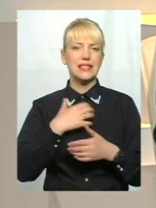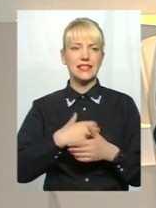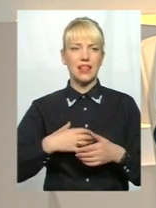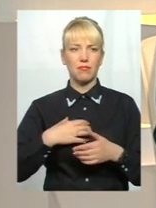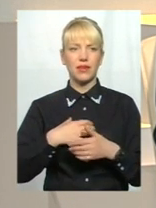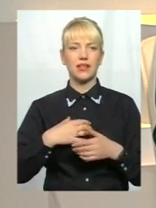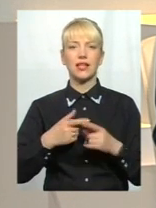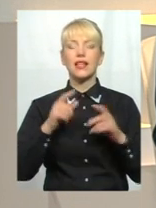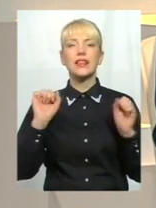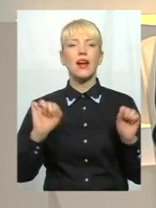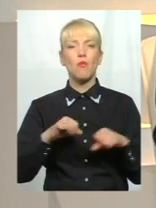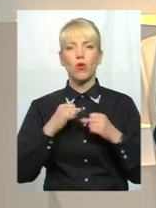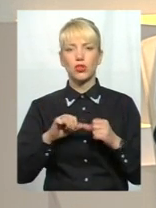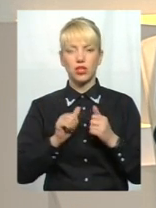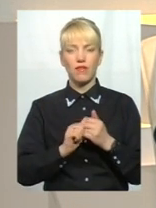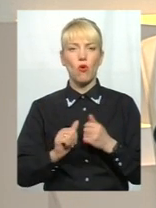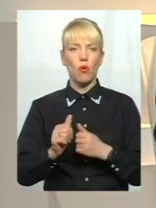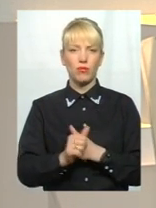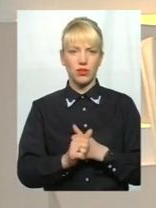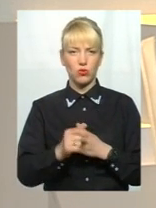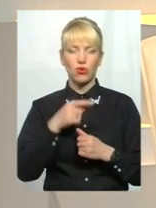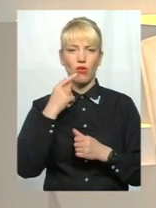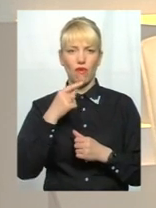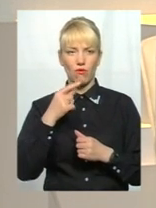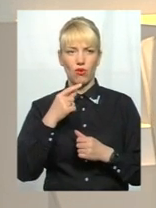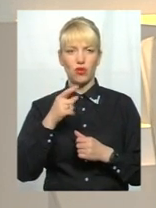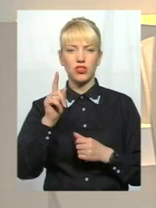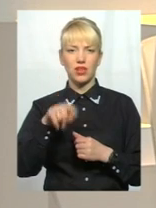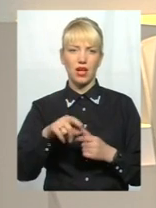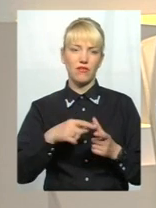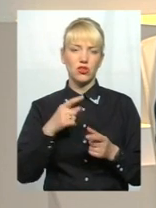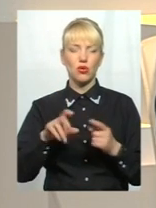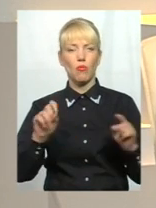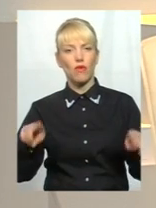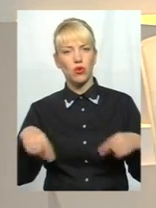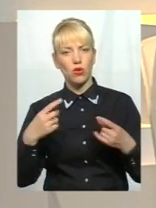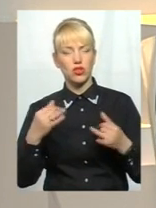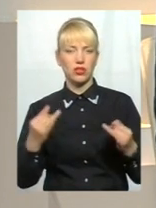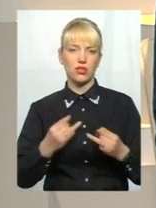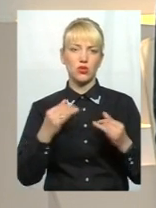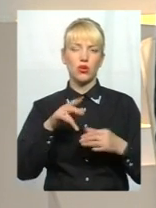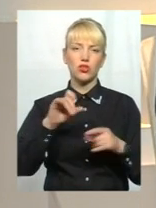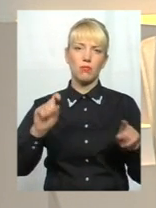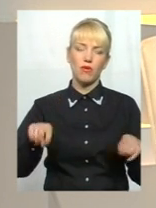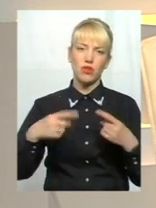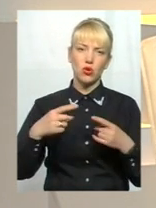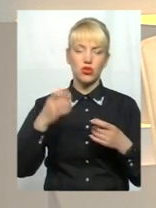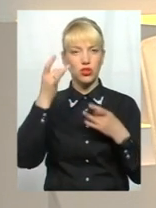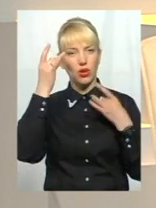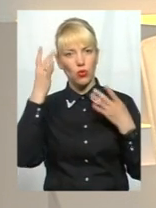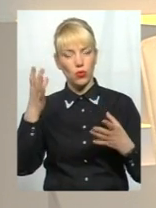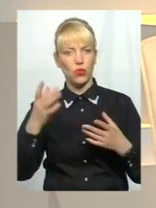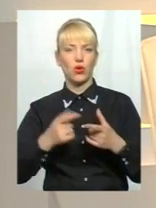-таки неможливо оминути, говорячи навіть, чи то про відродження історії, чи то про відродження культури, чи то